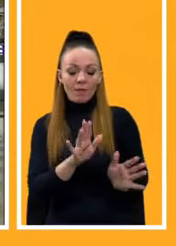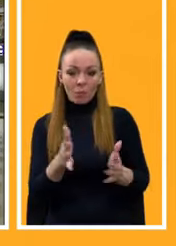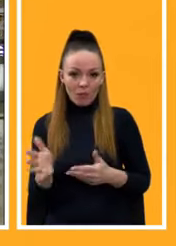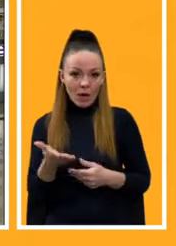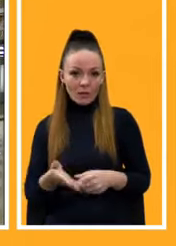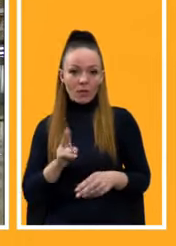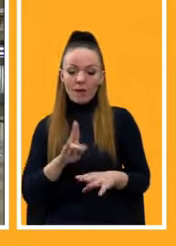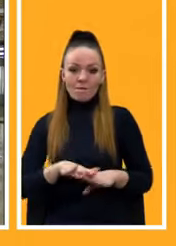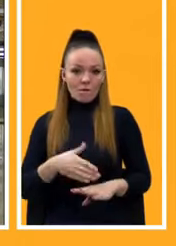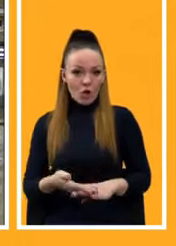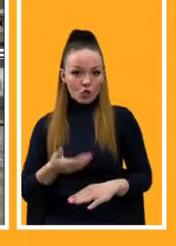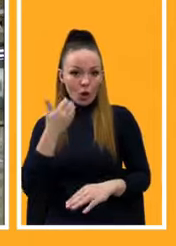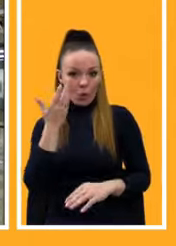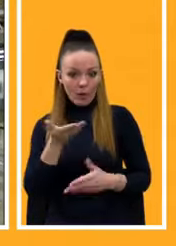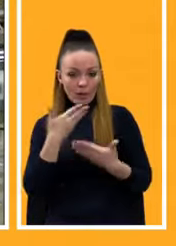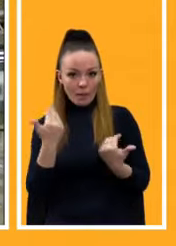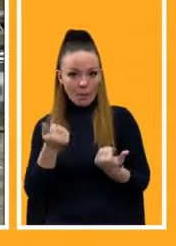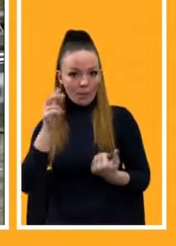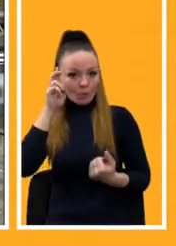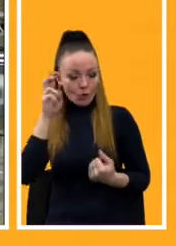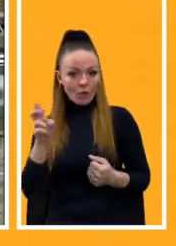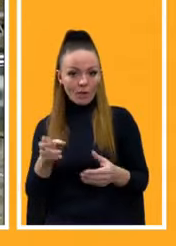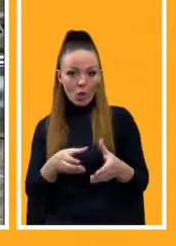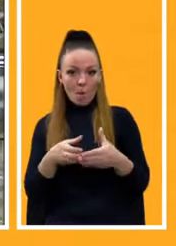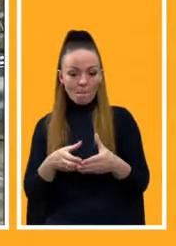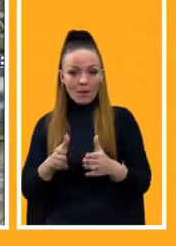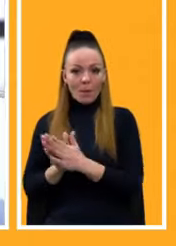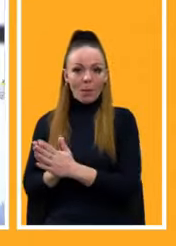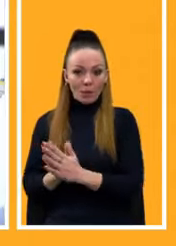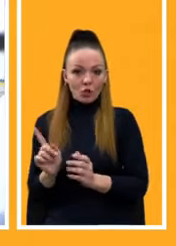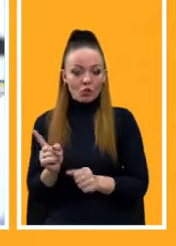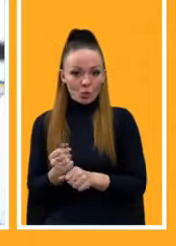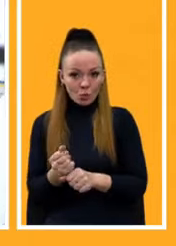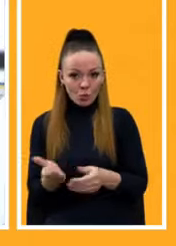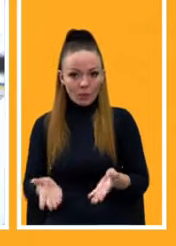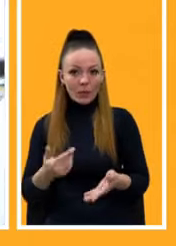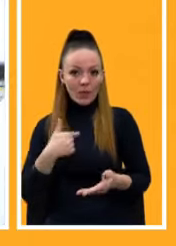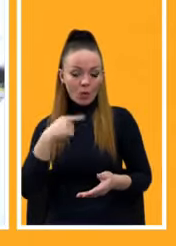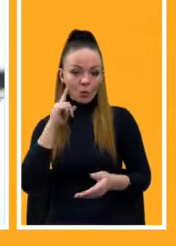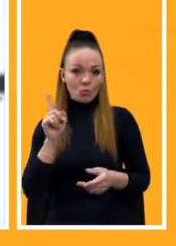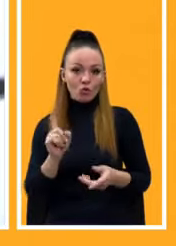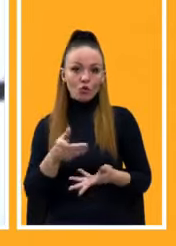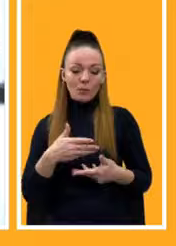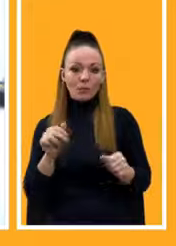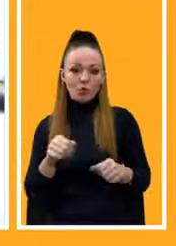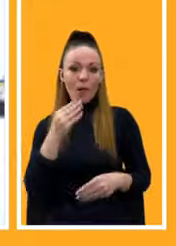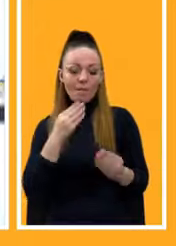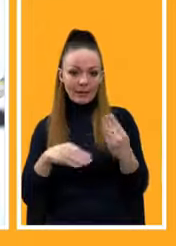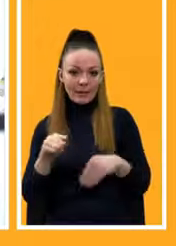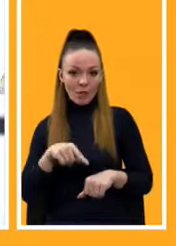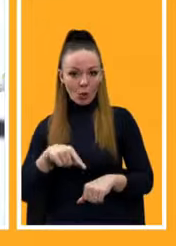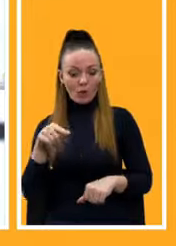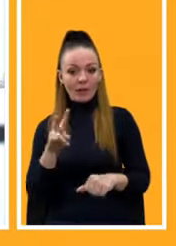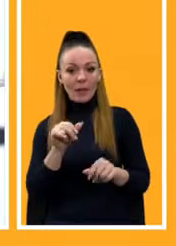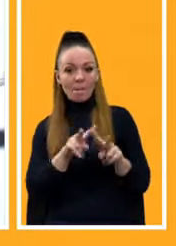коли нема державної кампанії попросити щось робити. Я думаю, що ми зможемо ефективно реагувати на подібні та